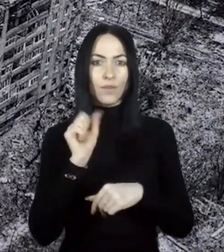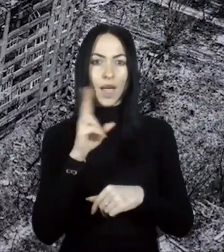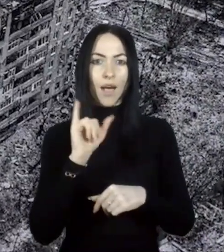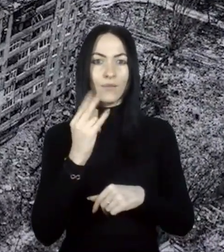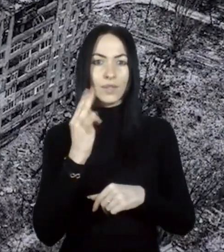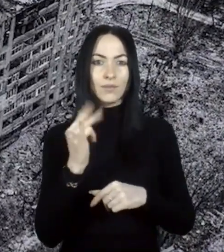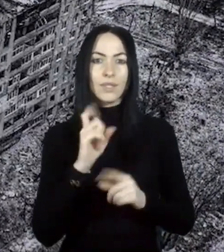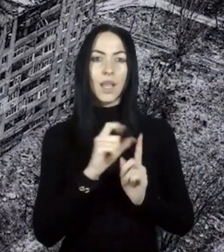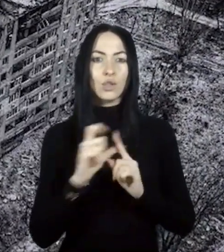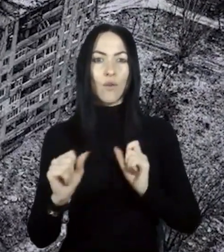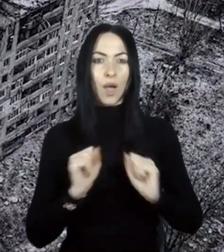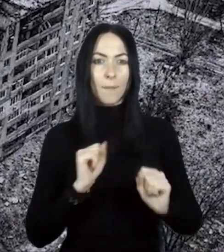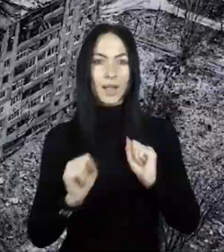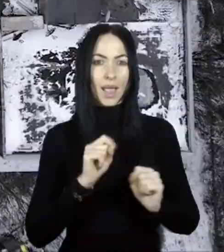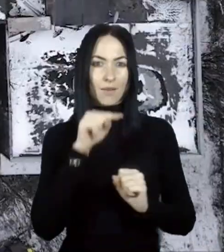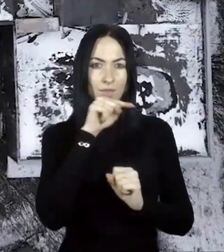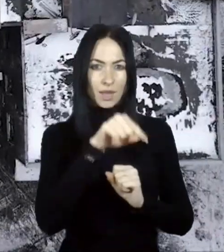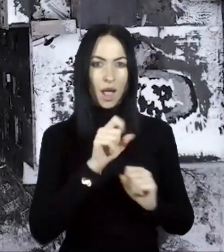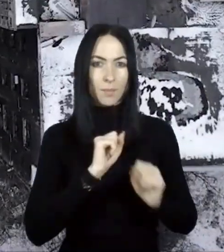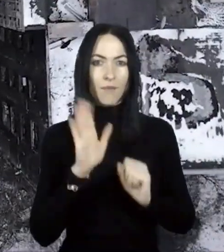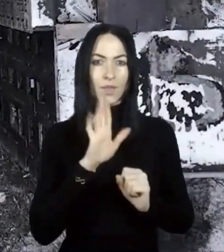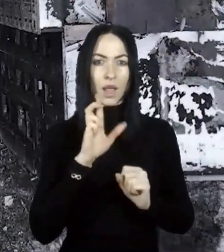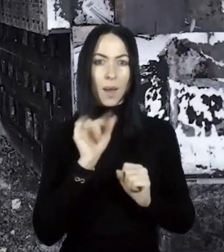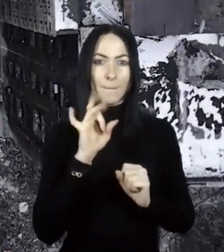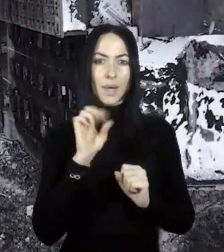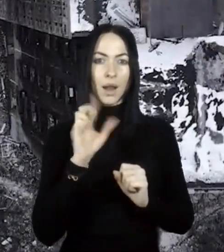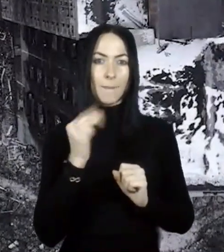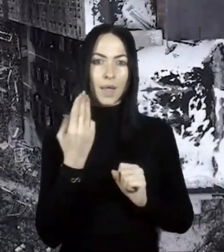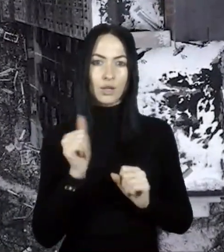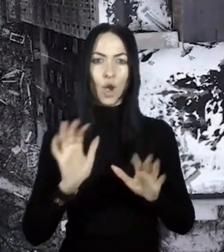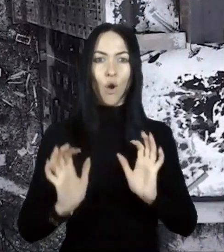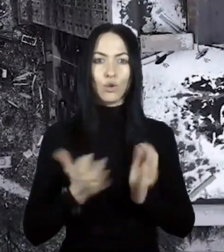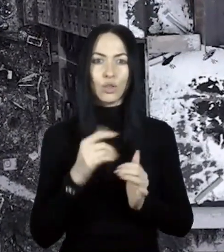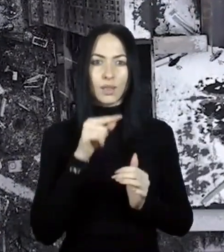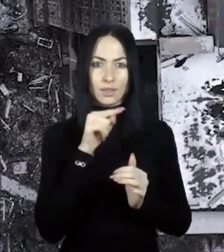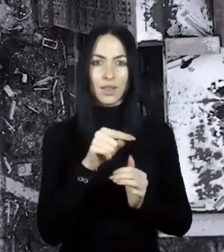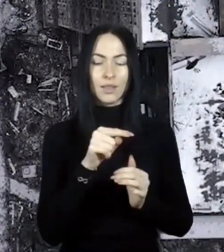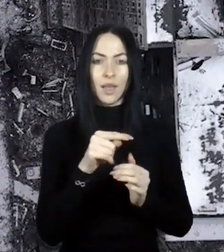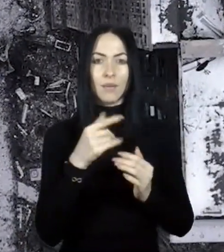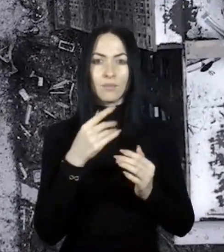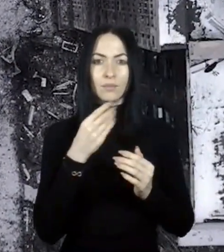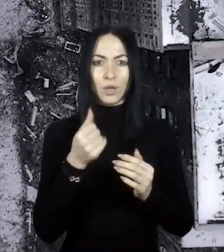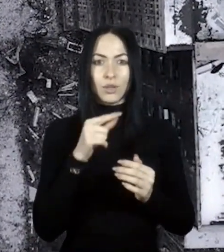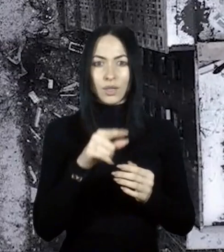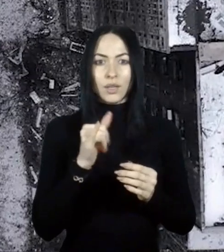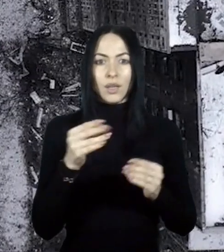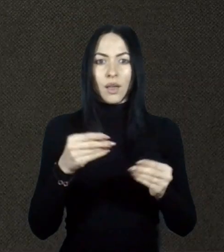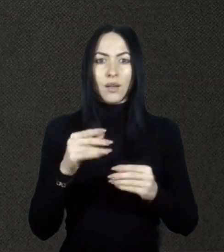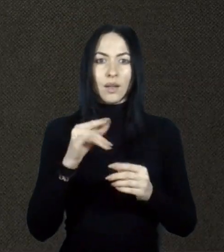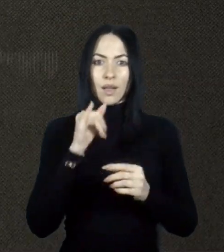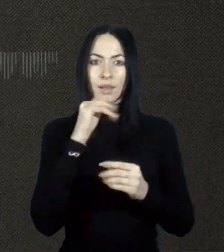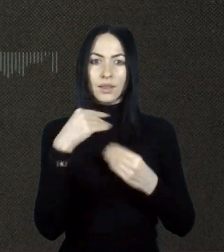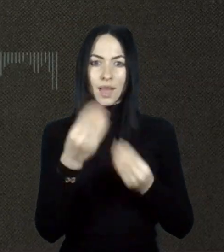військової адміністрації Віталія Барабаша, ожеледиця та мороз дозволили окупаційним військам застосовувати важку техніку.